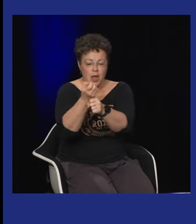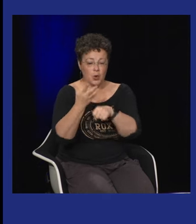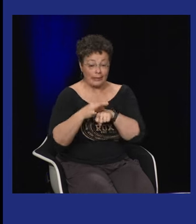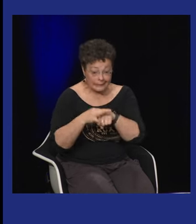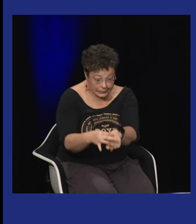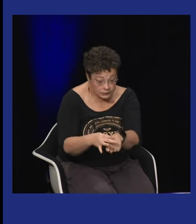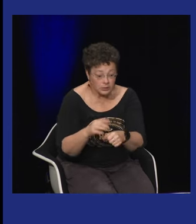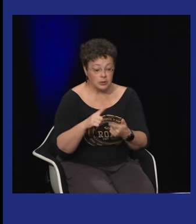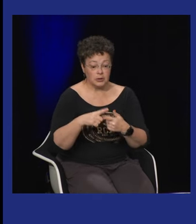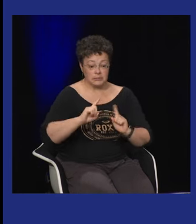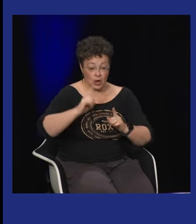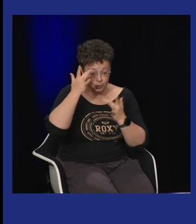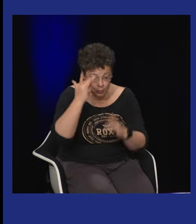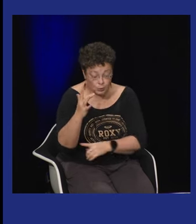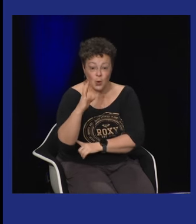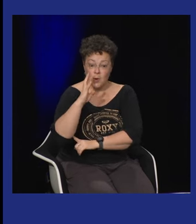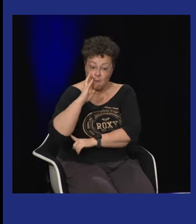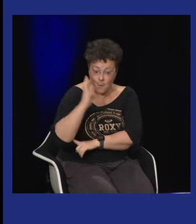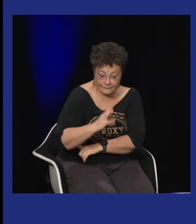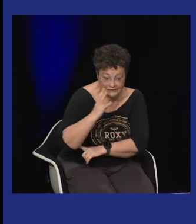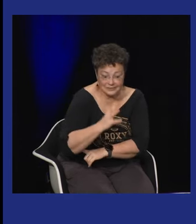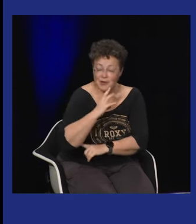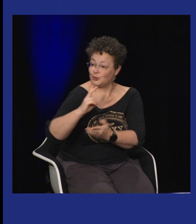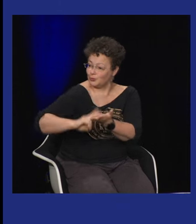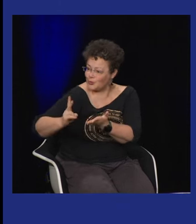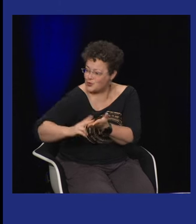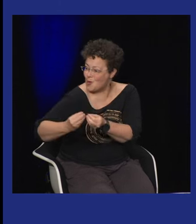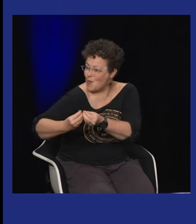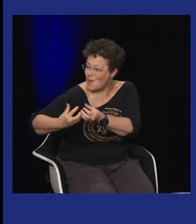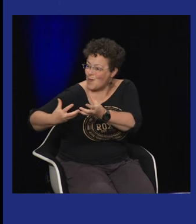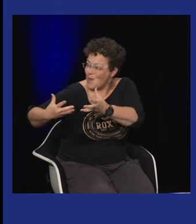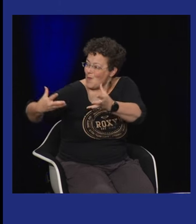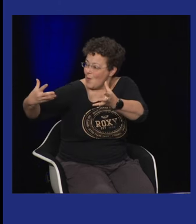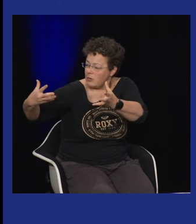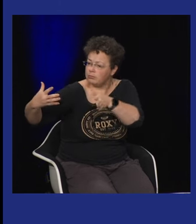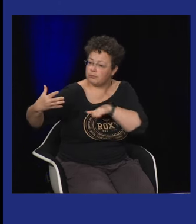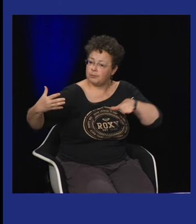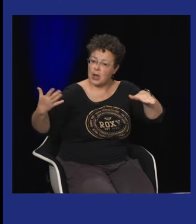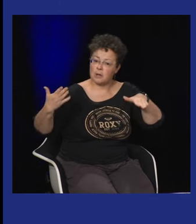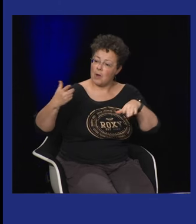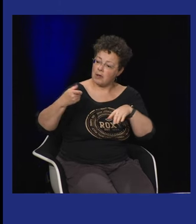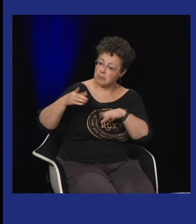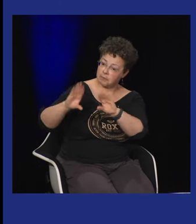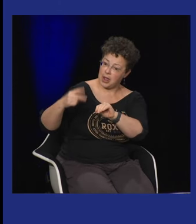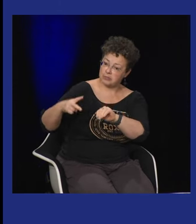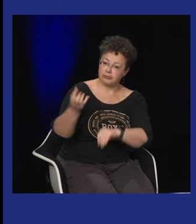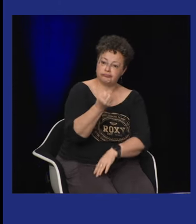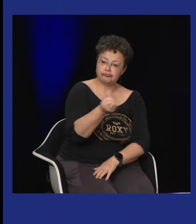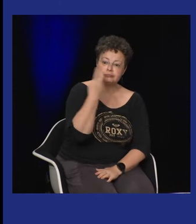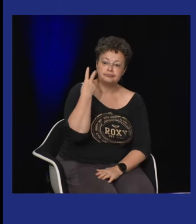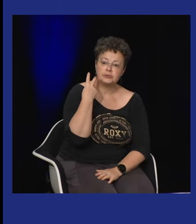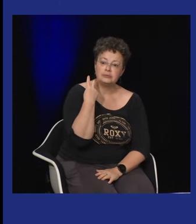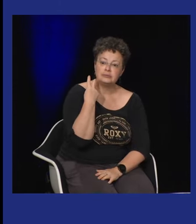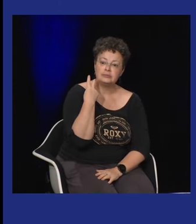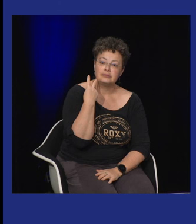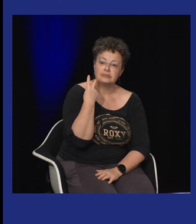ça a permis quand même de créer de nouvelles choses des guides conférenciers des médiateurs des traducteurs des interprètes mais parallèlement